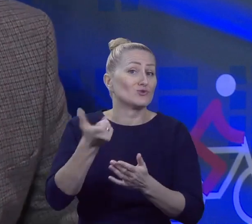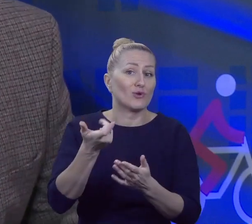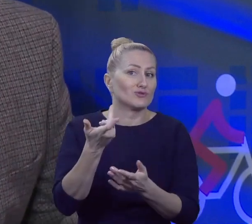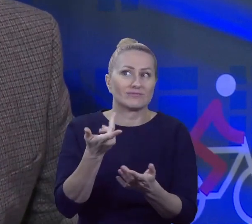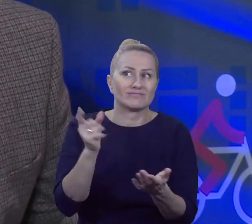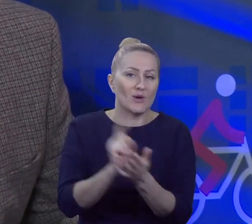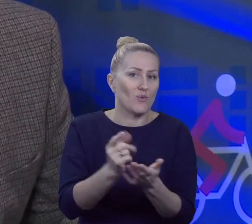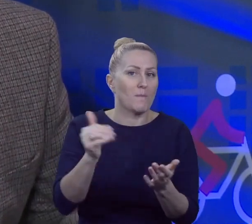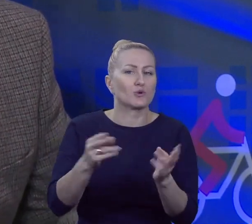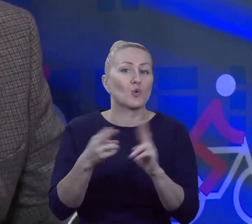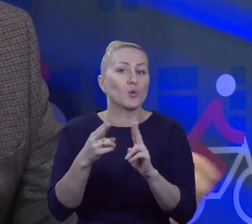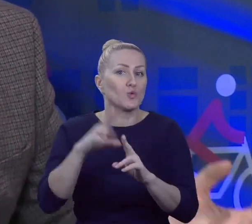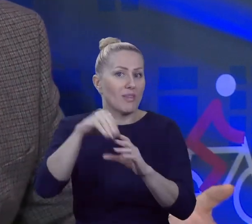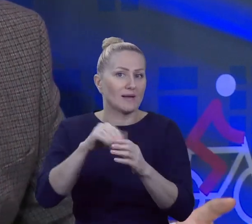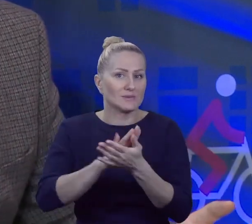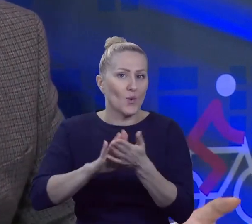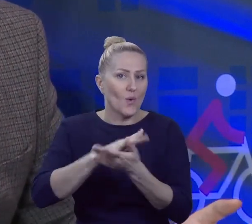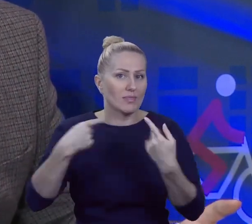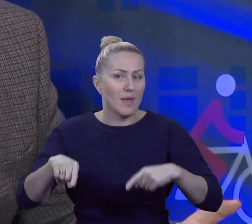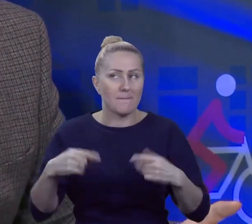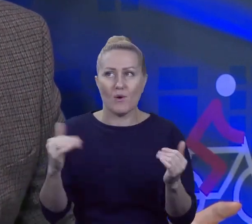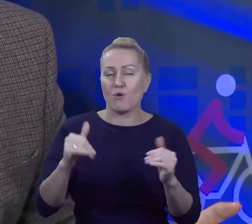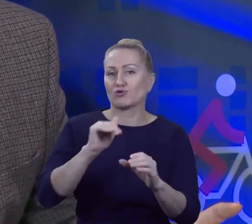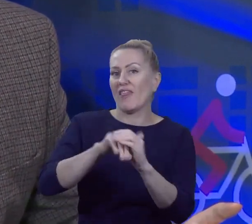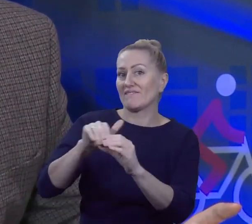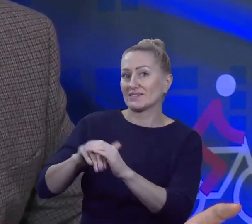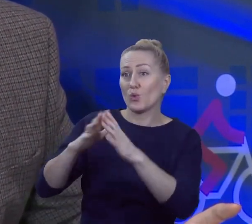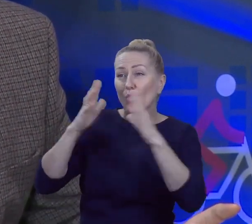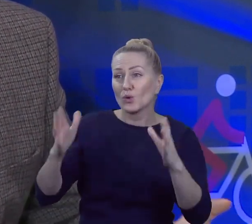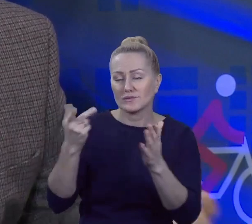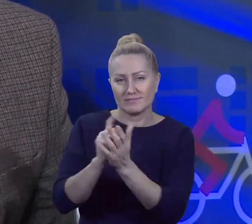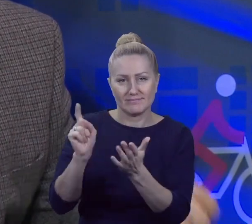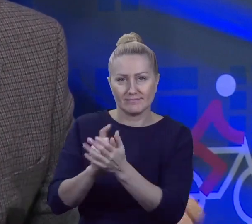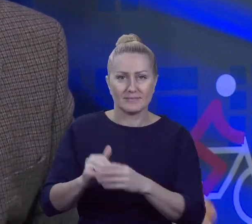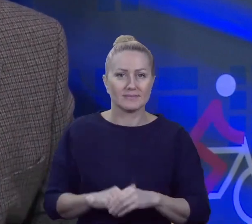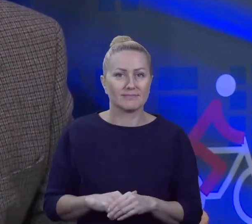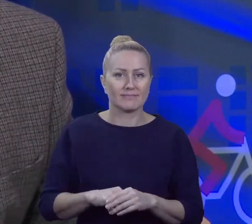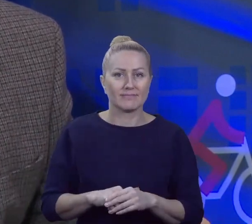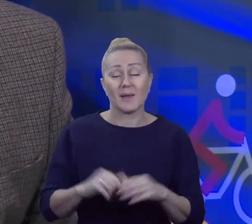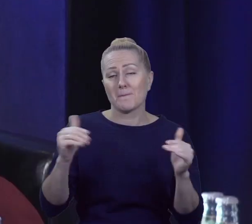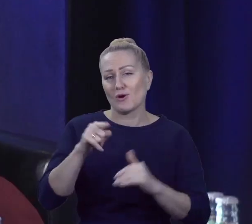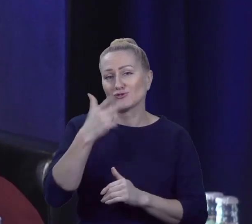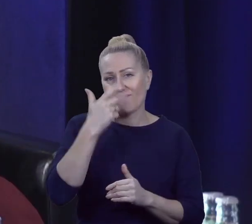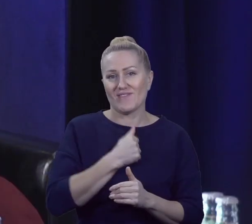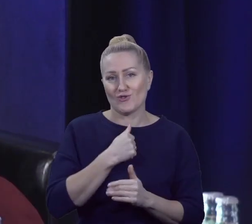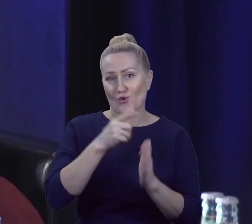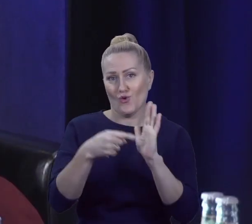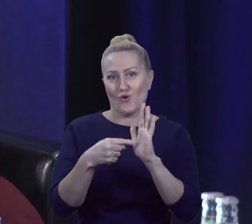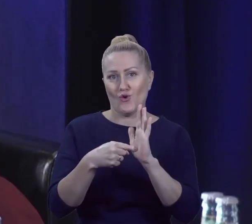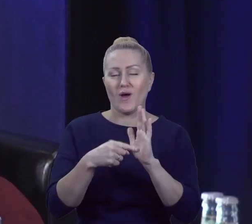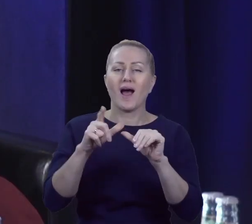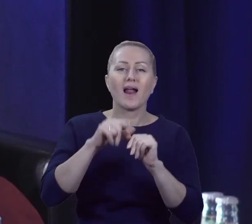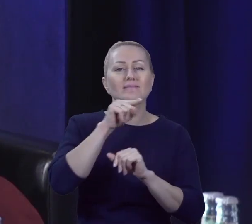tych konsultacji zabrakło, może te inwestycje wielkie, nietrafione. I może tutaj to widać też. Natomiast są